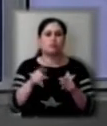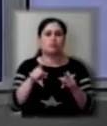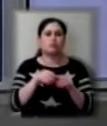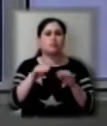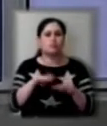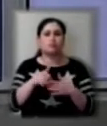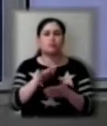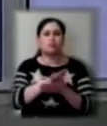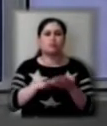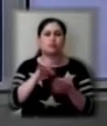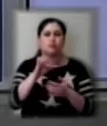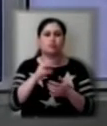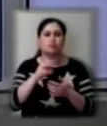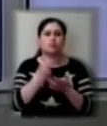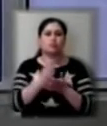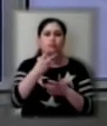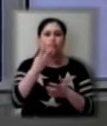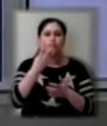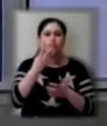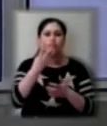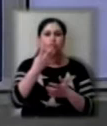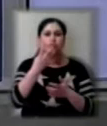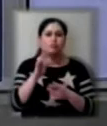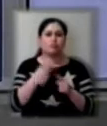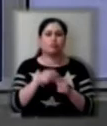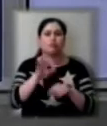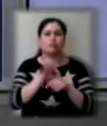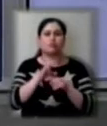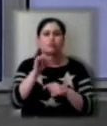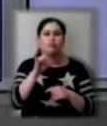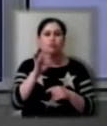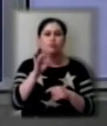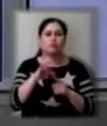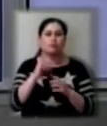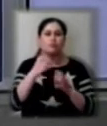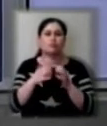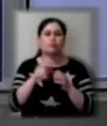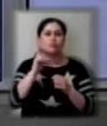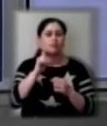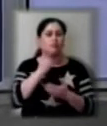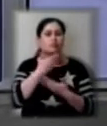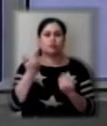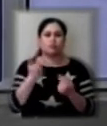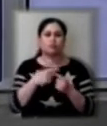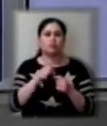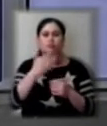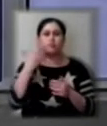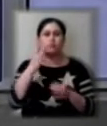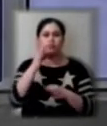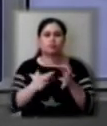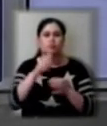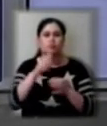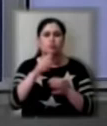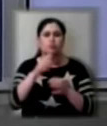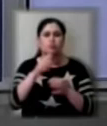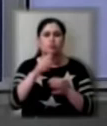карантин до 24 квітня. Хворих на коронавірус на Херсонщині немає. За останню добу нових підозр не зафіксовано.